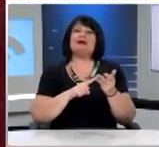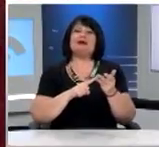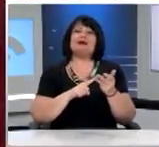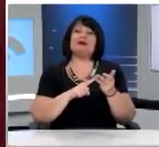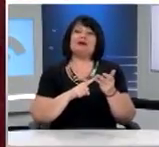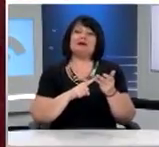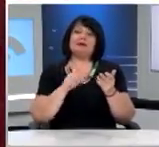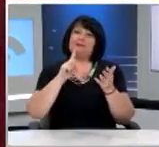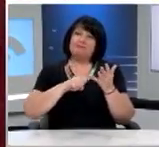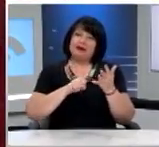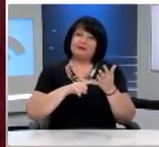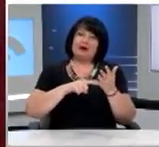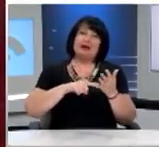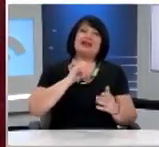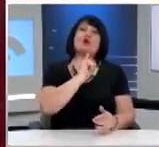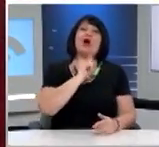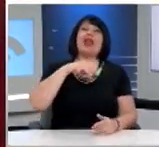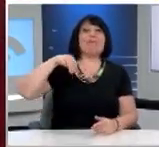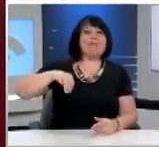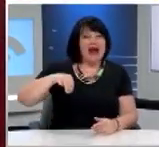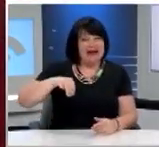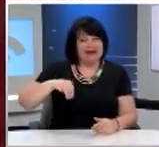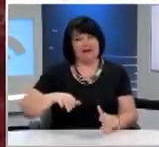Της Μπάκα Ιωάννας